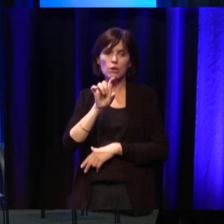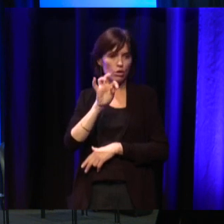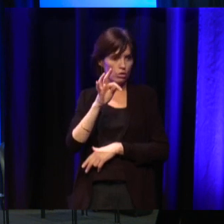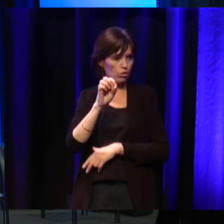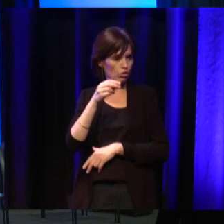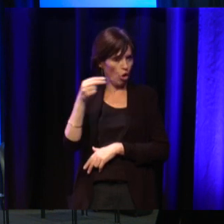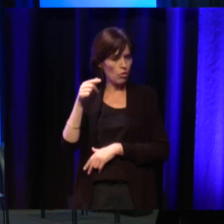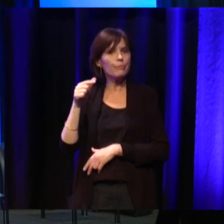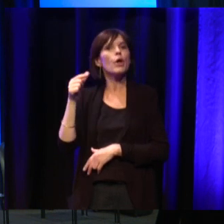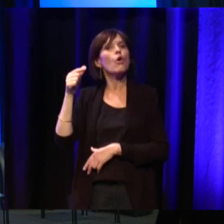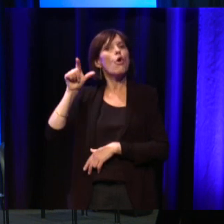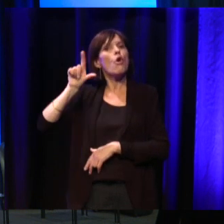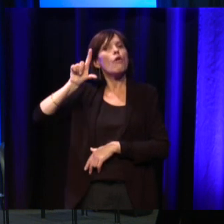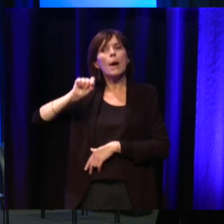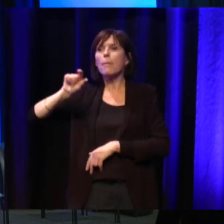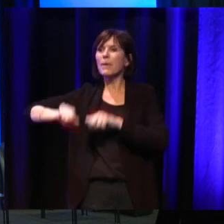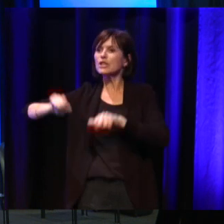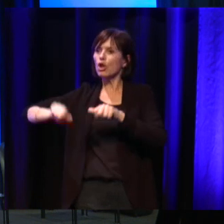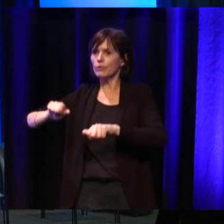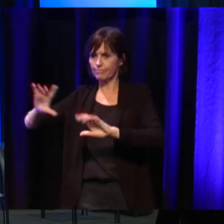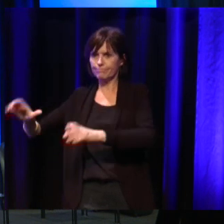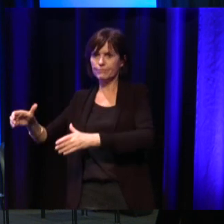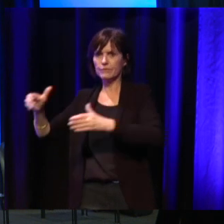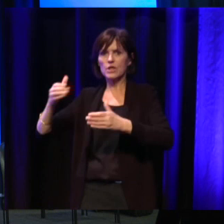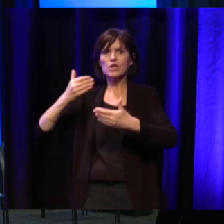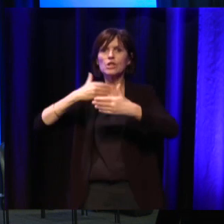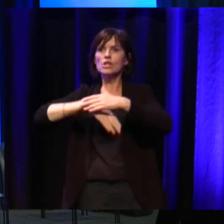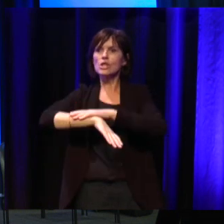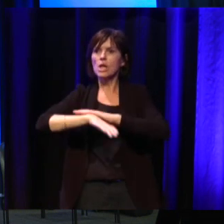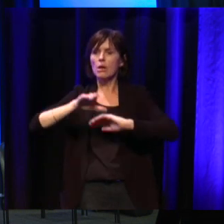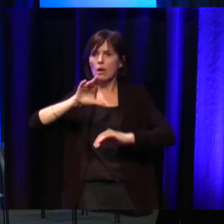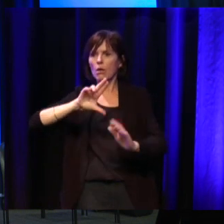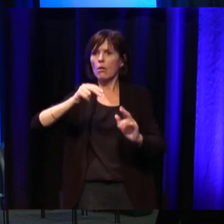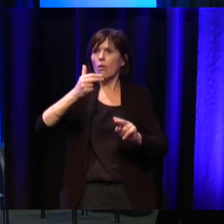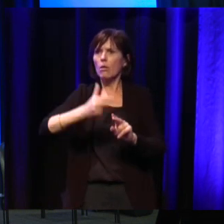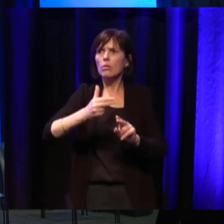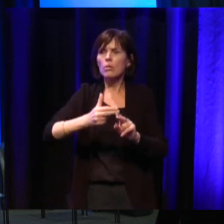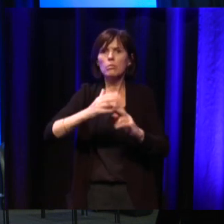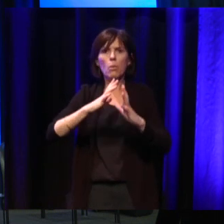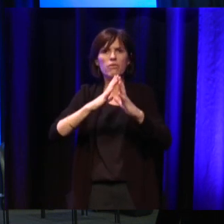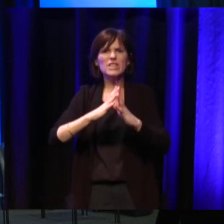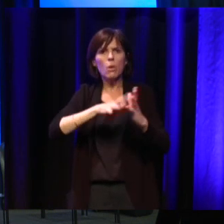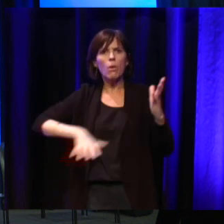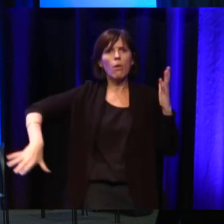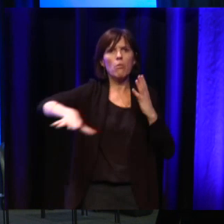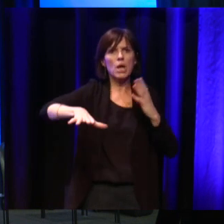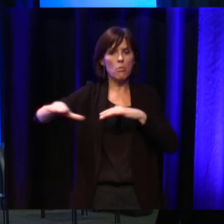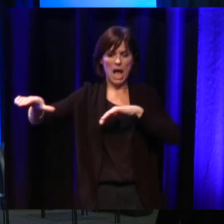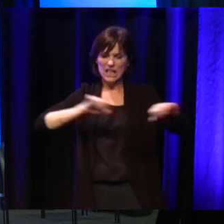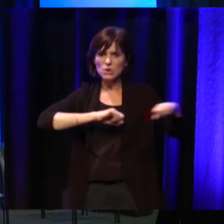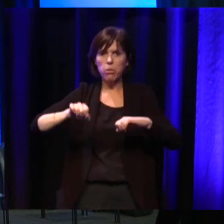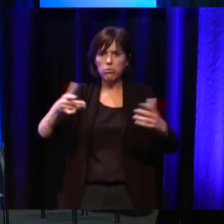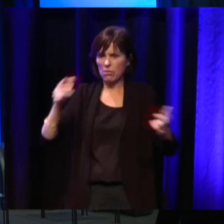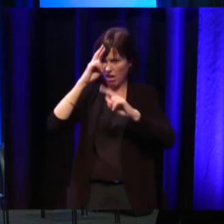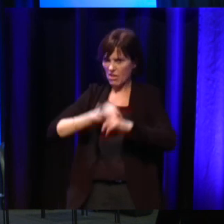au Vatican pour que, et donc là, on est dans une action qui n'a plus rien à voir avec une action sociétale, mais on est dans une